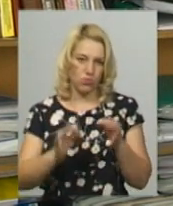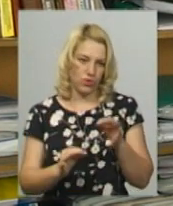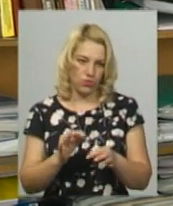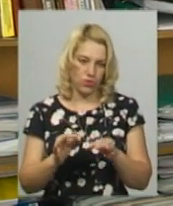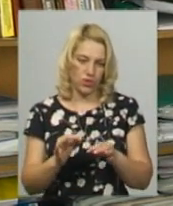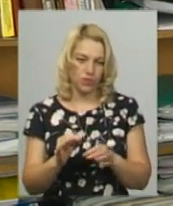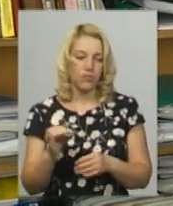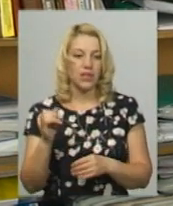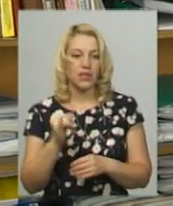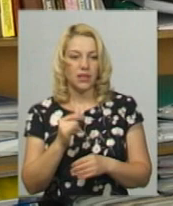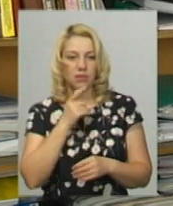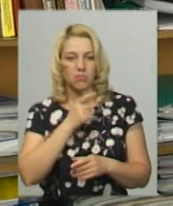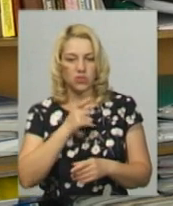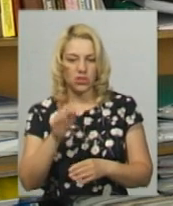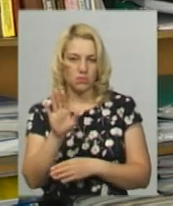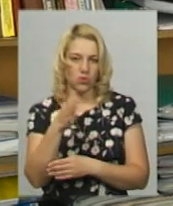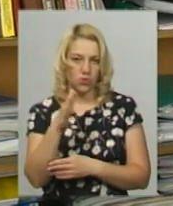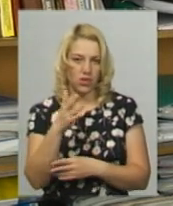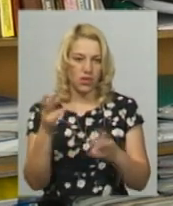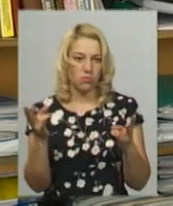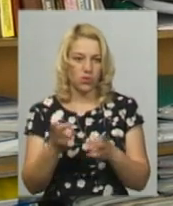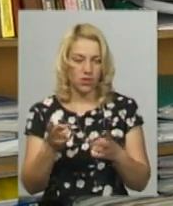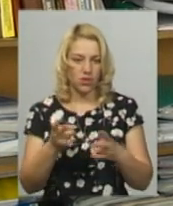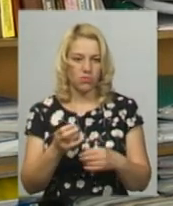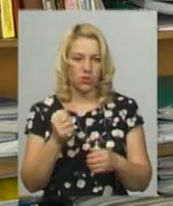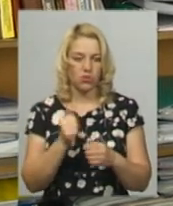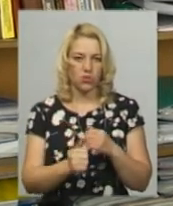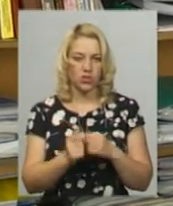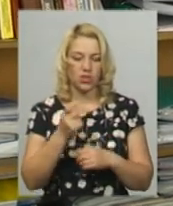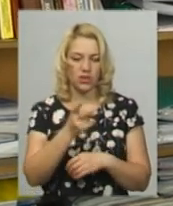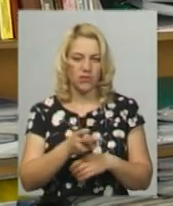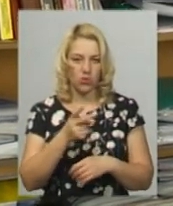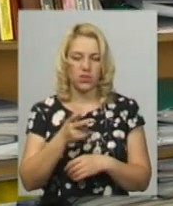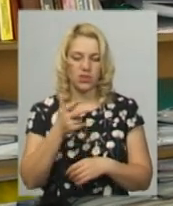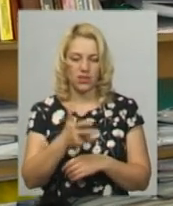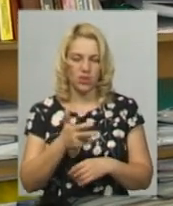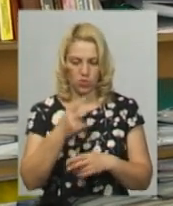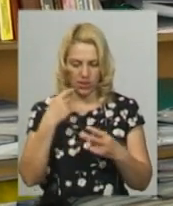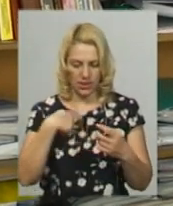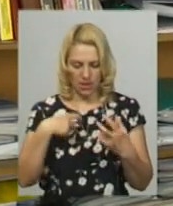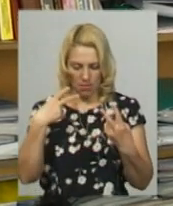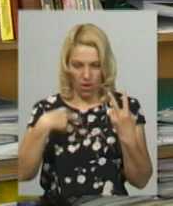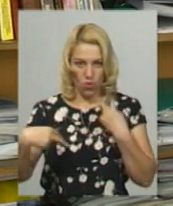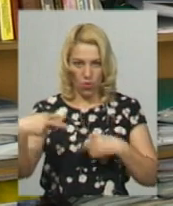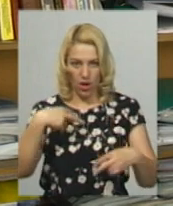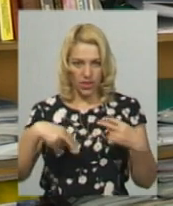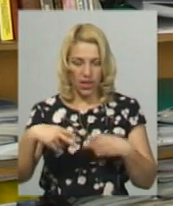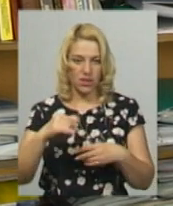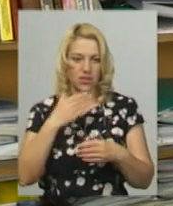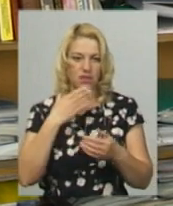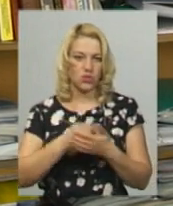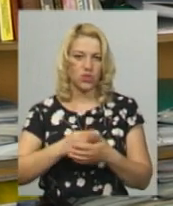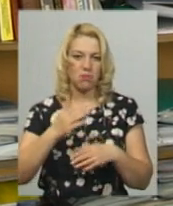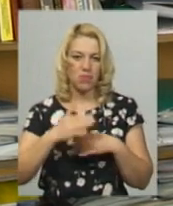під час прогулянки потрібно кожних 2-3 години оглядати себе, своїх близьких,